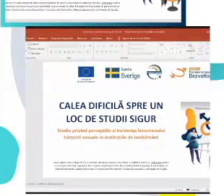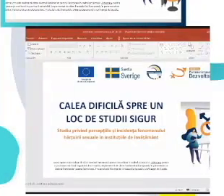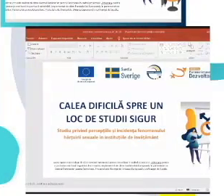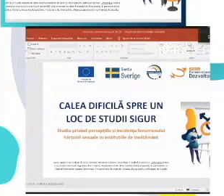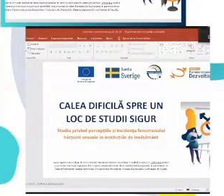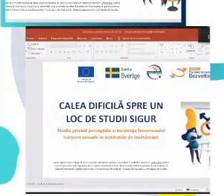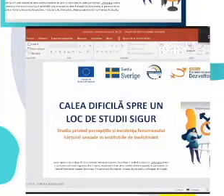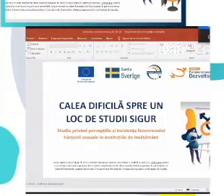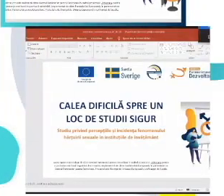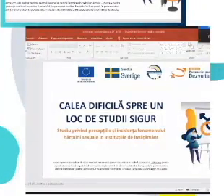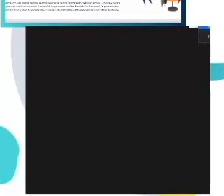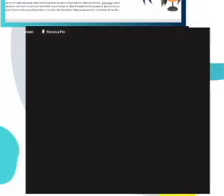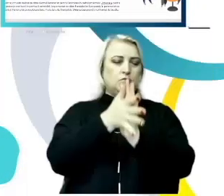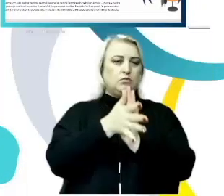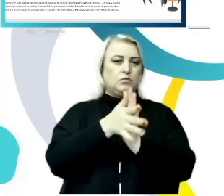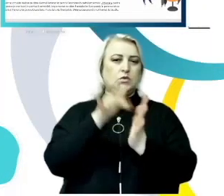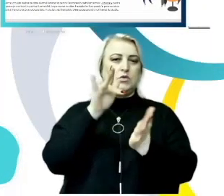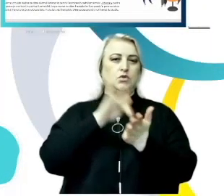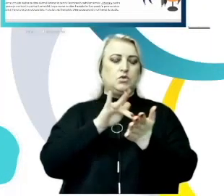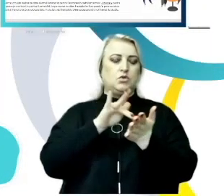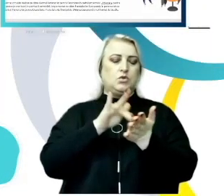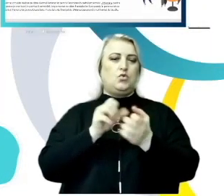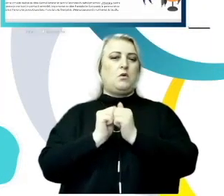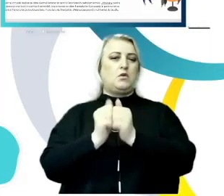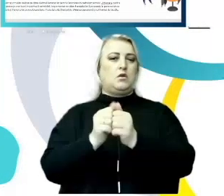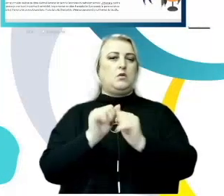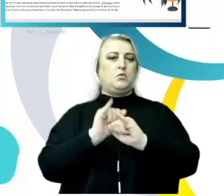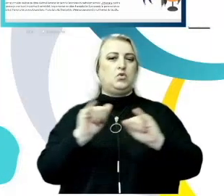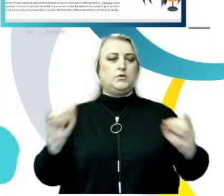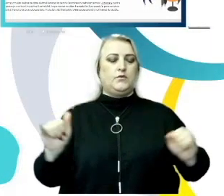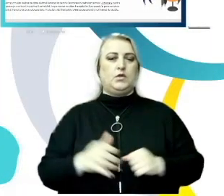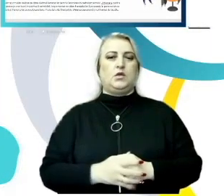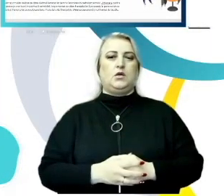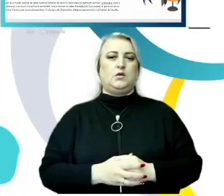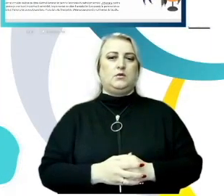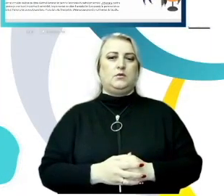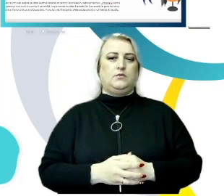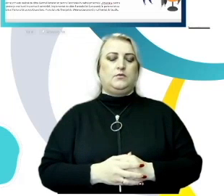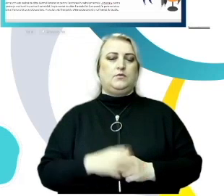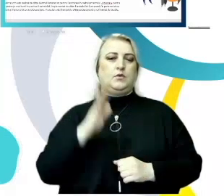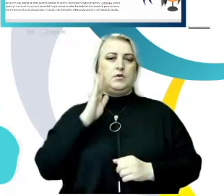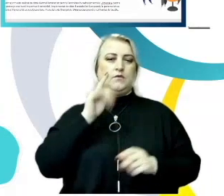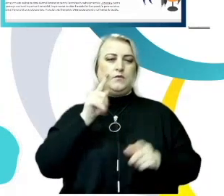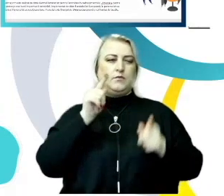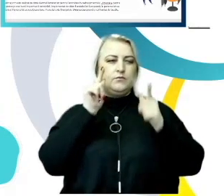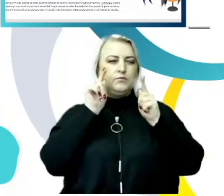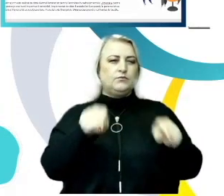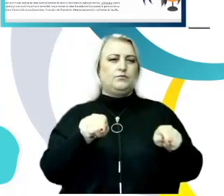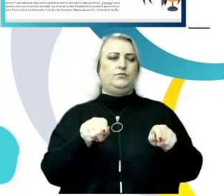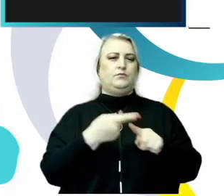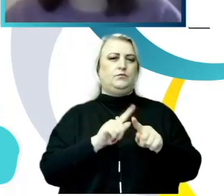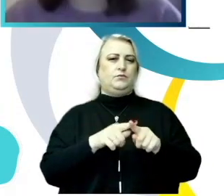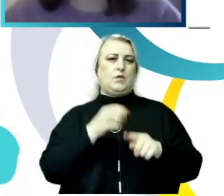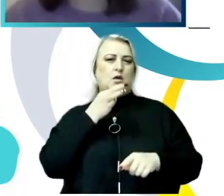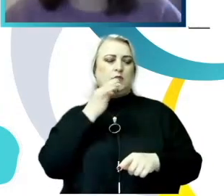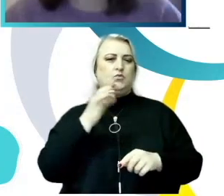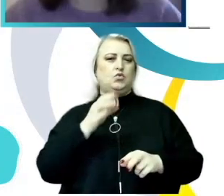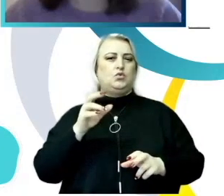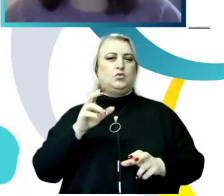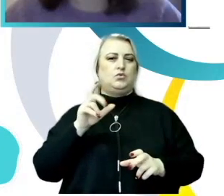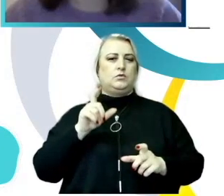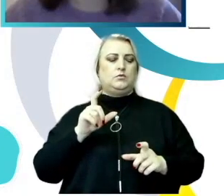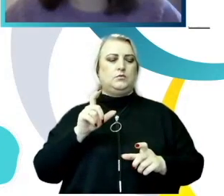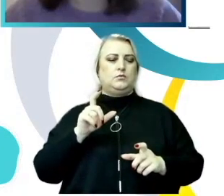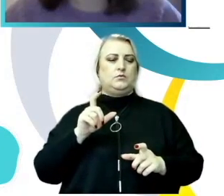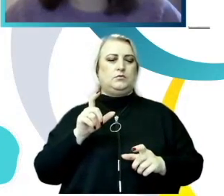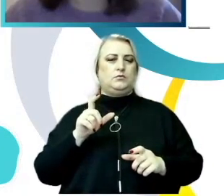studiului Centru Partinat pentru Dezvoltare. Rodica se va axa anume pe răspunsul instituțiilor educaționale la fenomenul